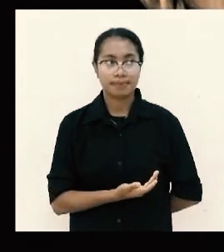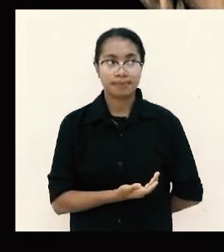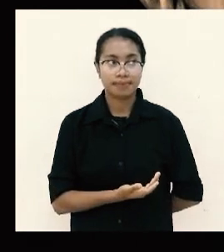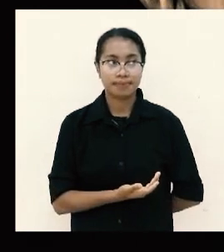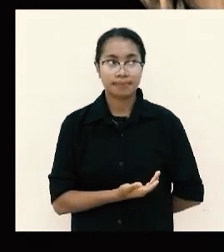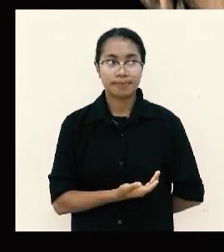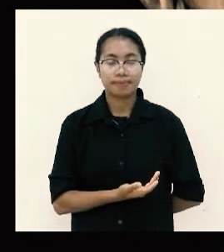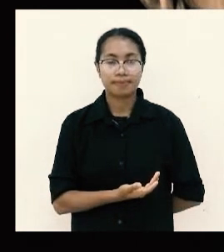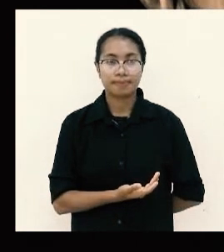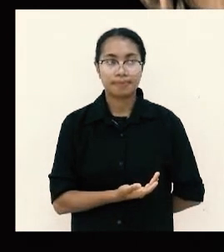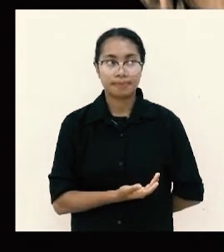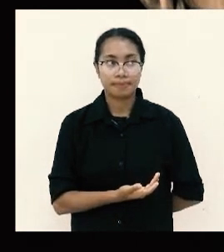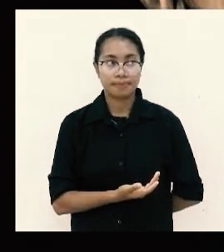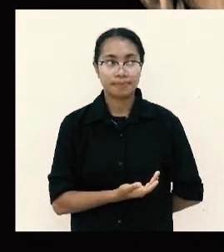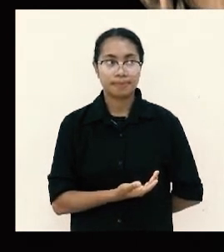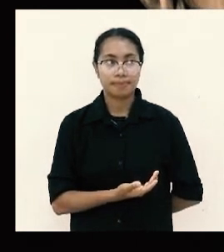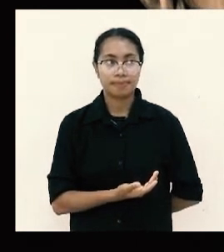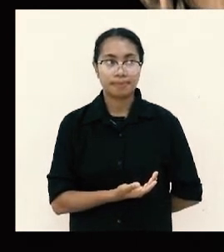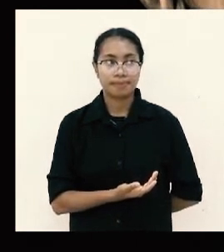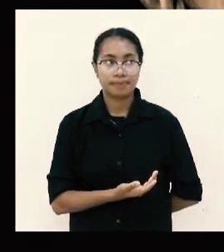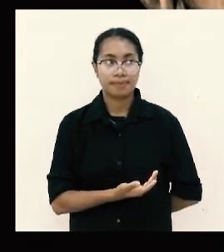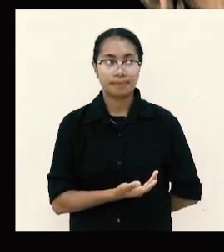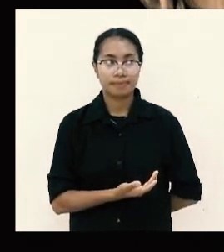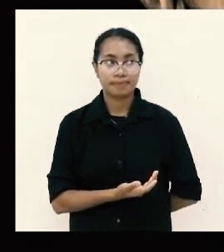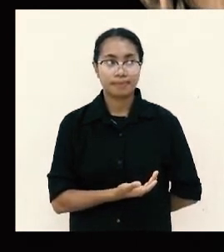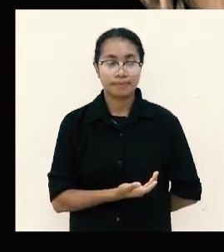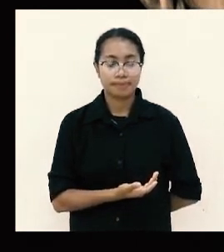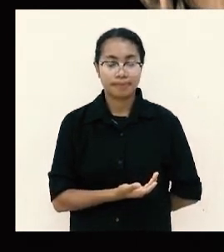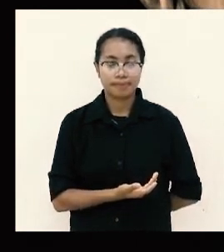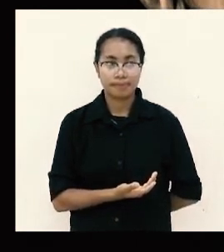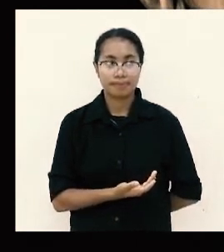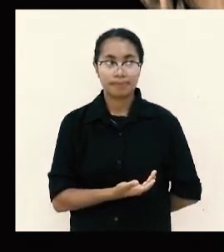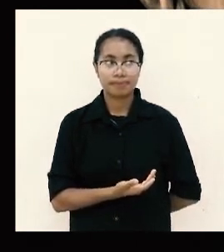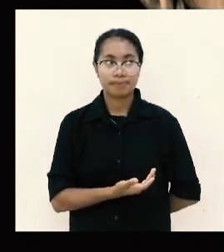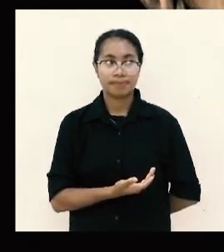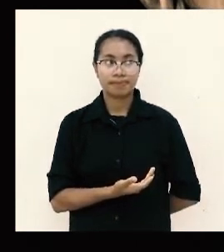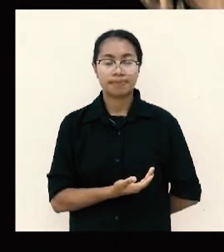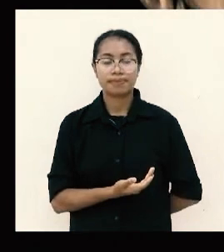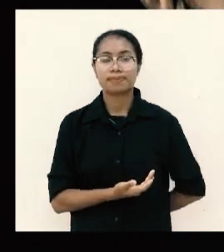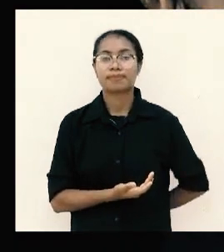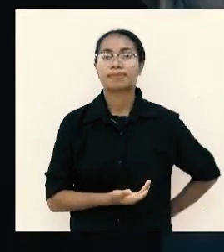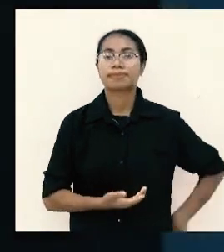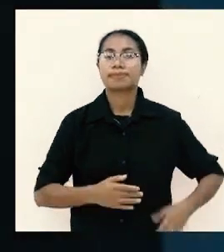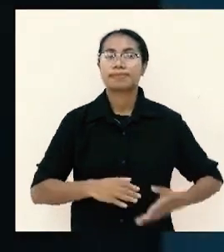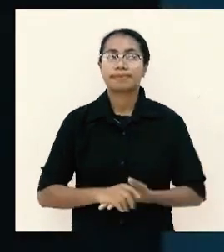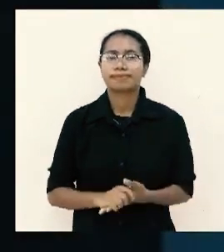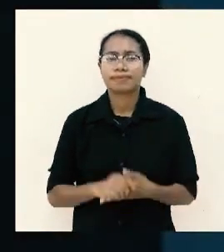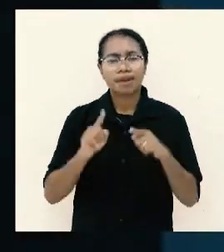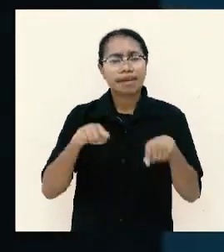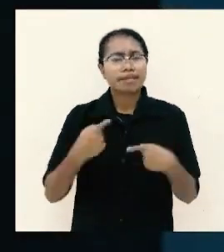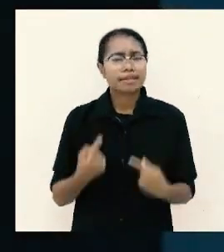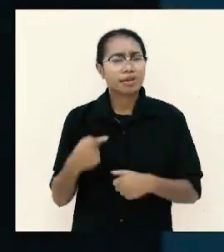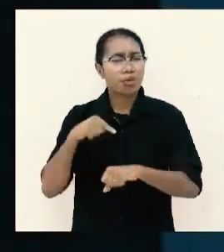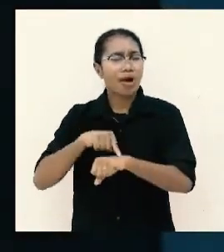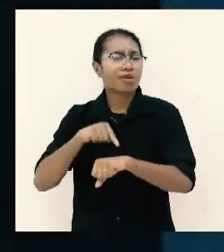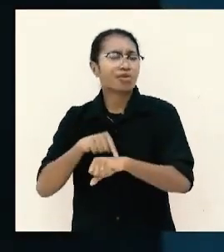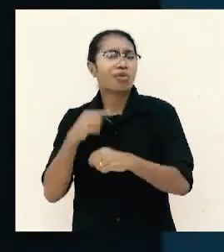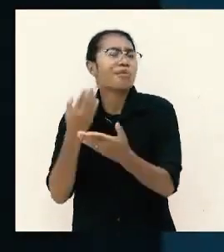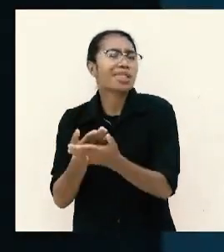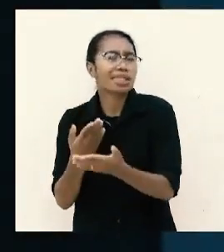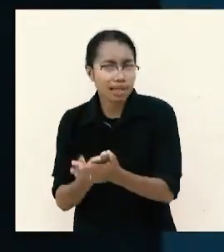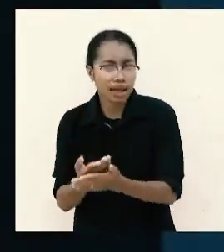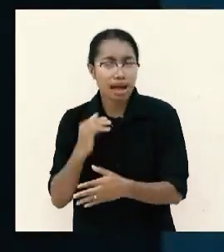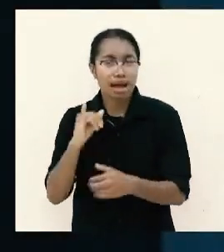kamu minta Tuhan janji aku akan membuat orang Mesir bermurah hati jadi waktu mereka minta Israel minta